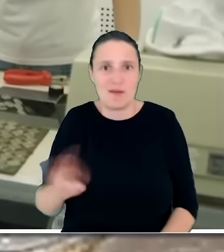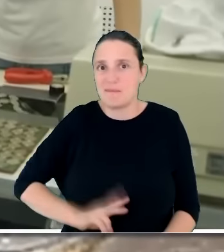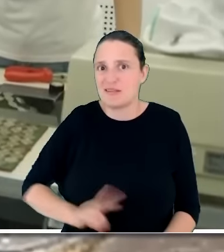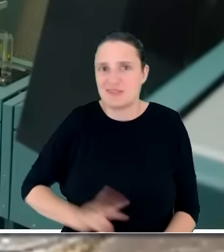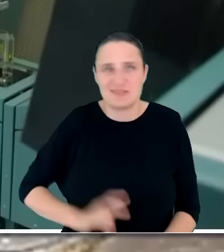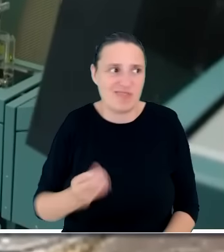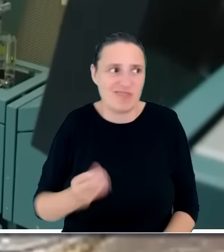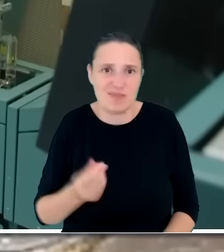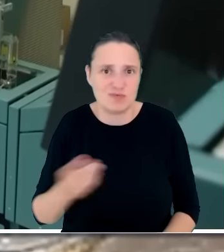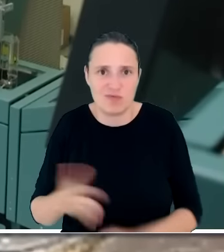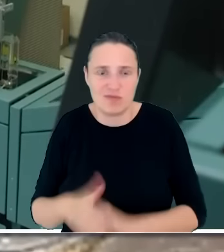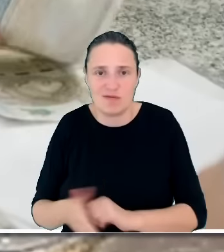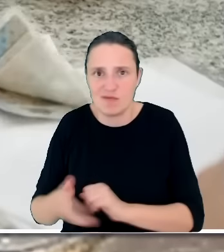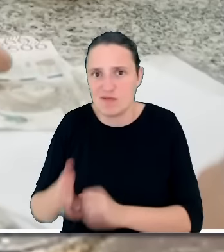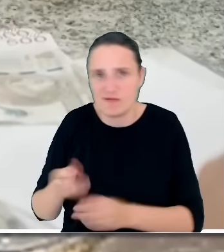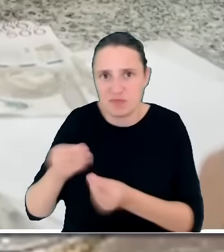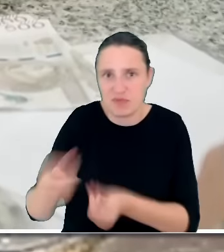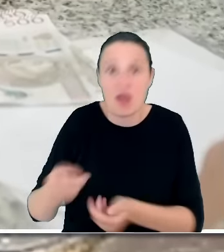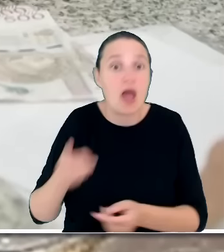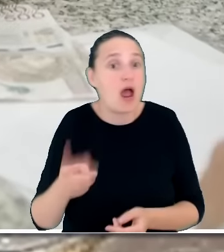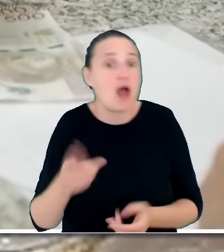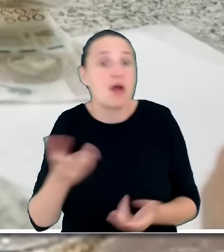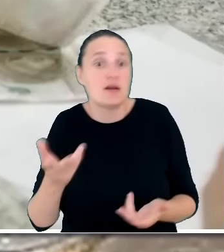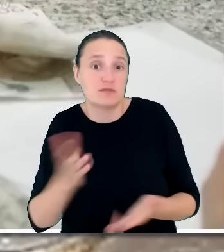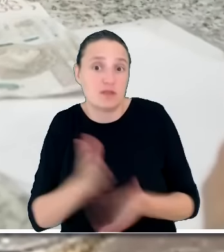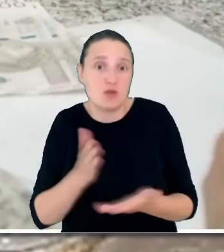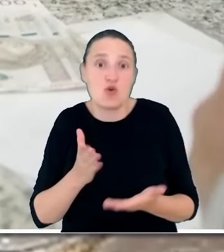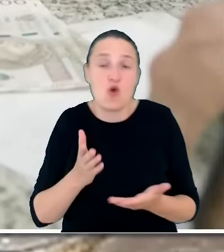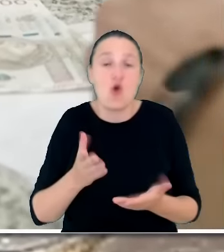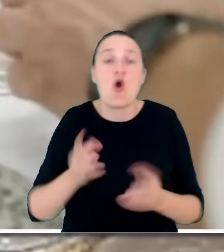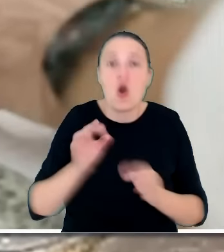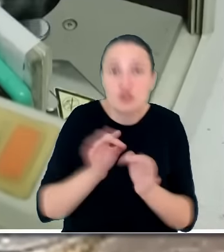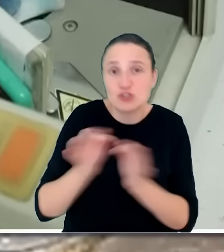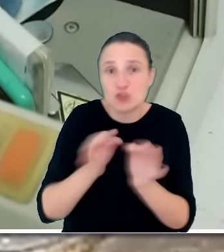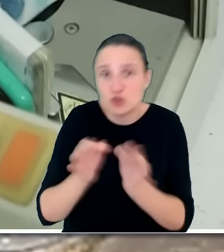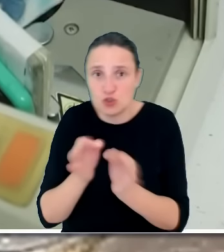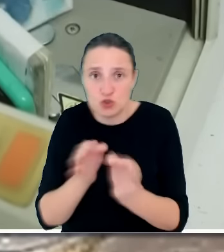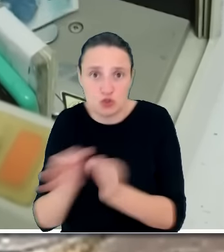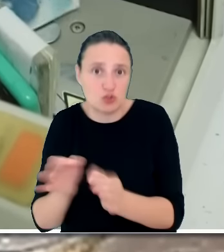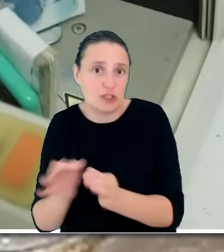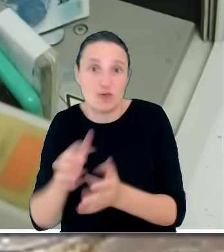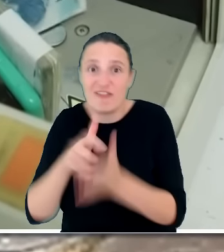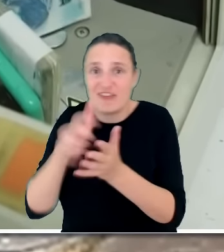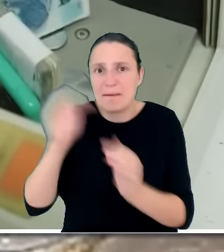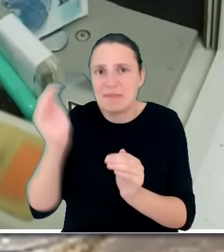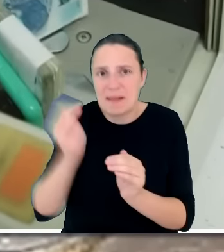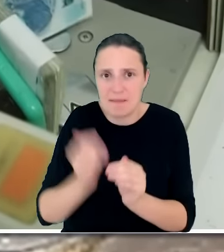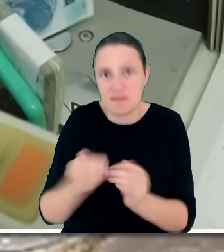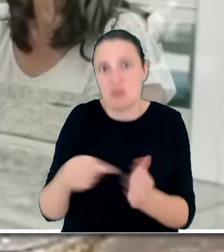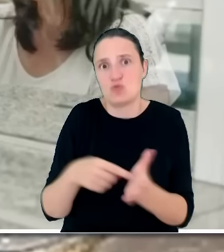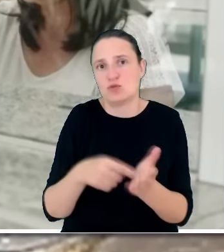Nie ma poszukiwania nowych środków, a jest tylko zaciskanie pasa. No można by przywołać z przeszłości